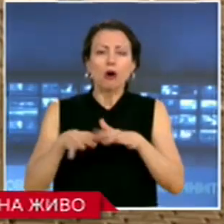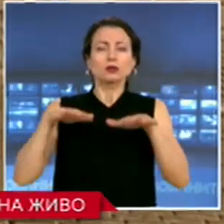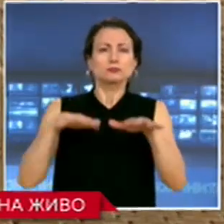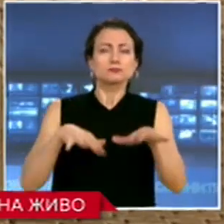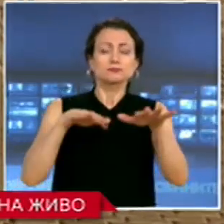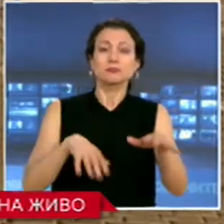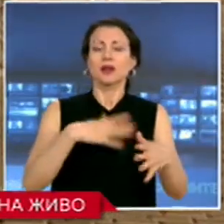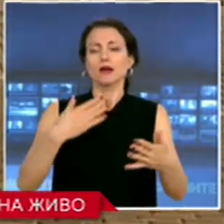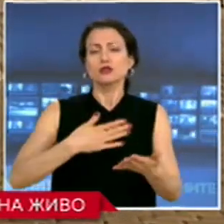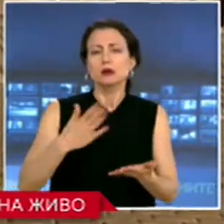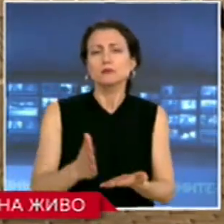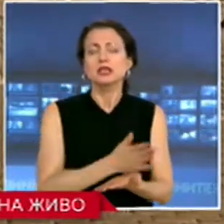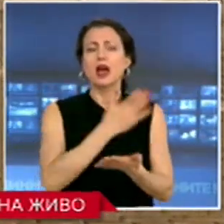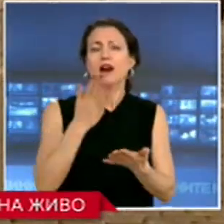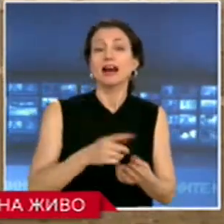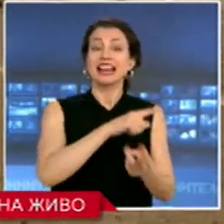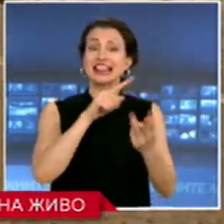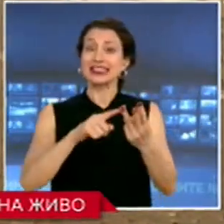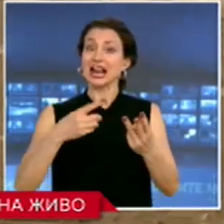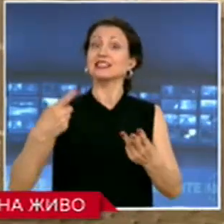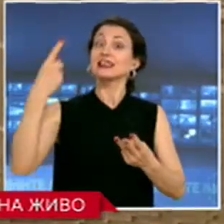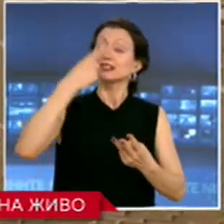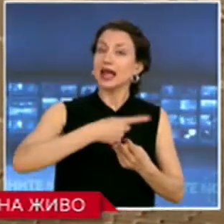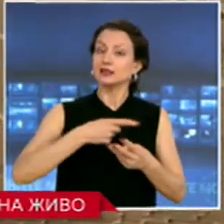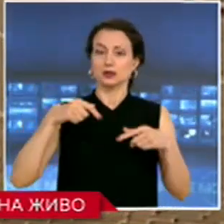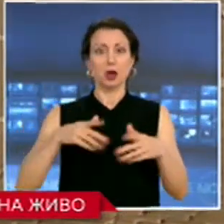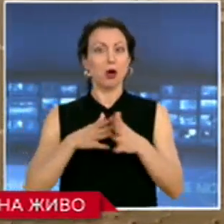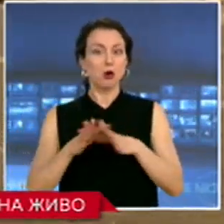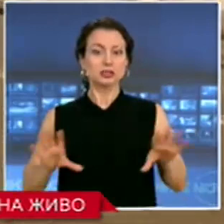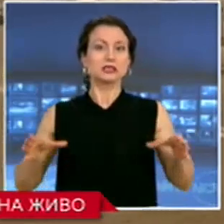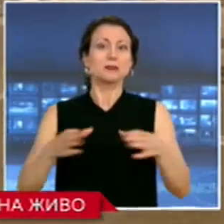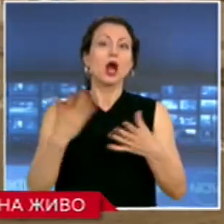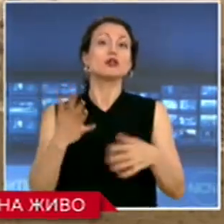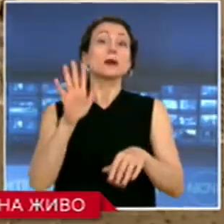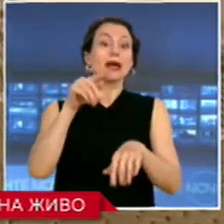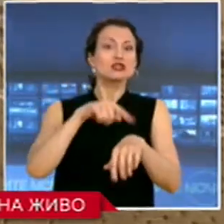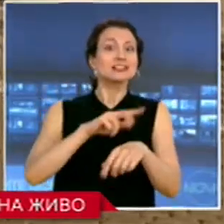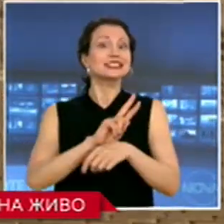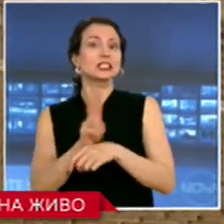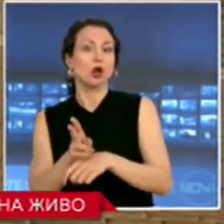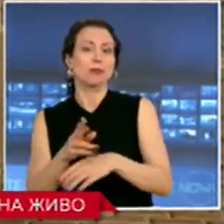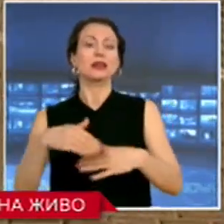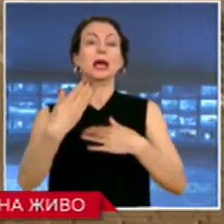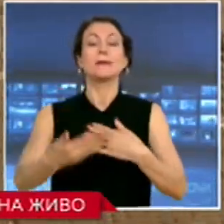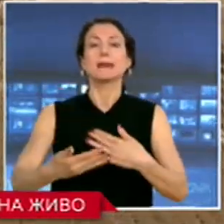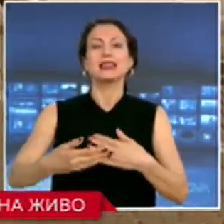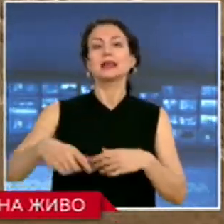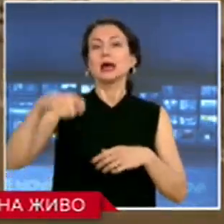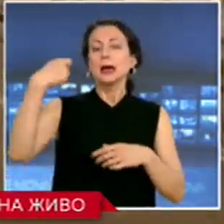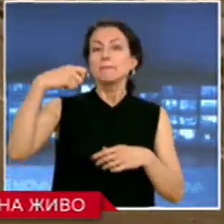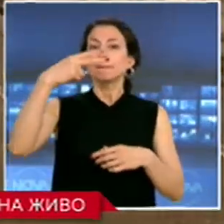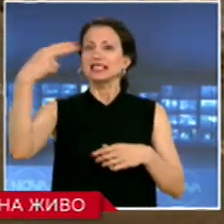трети ден, преминава през народното събрание и хората се събраха още в пет след обед пред сградата на президентската институция.